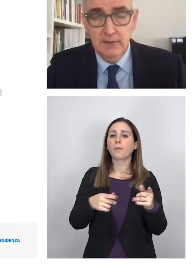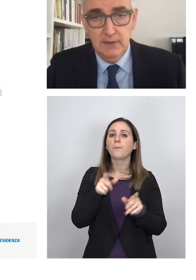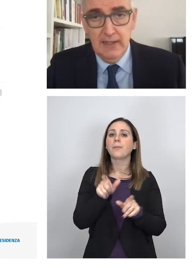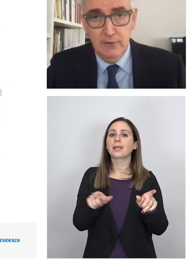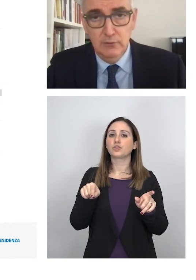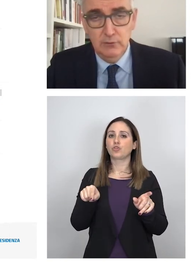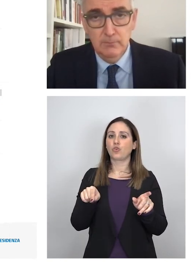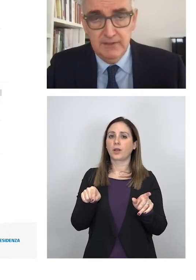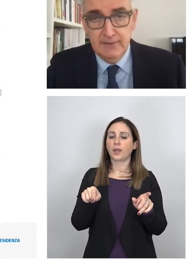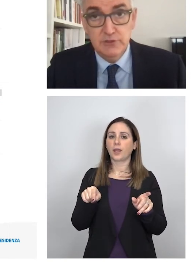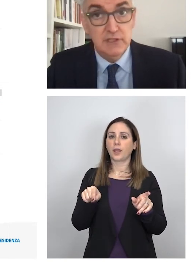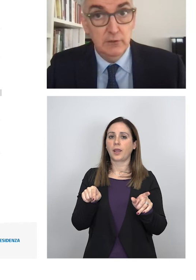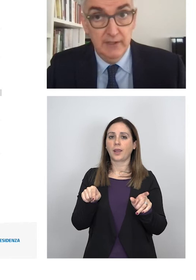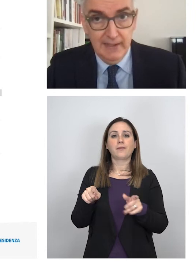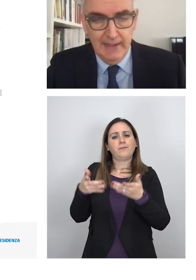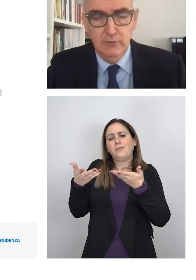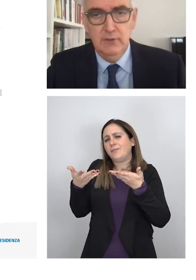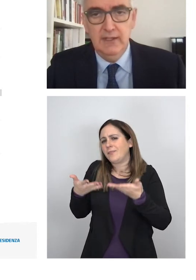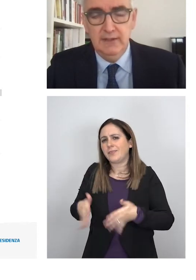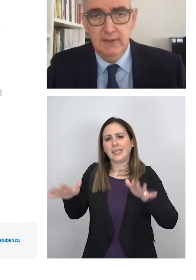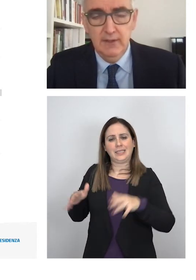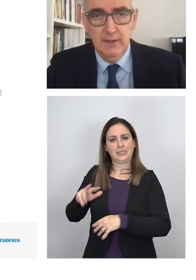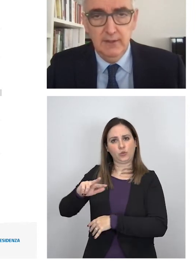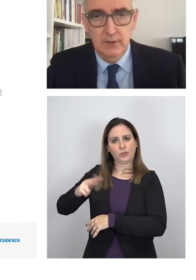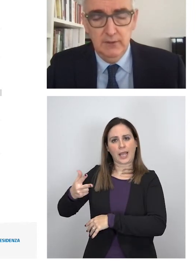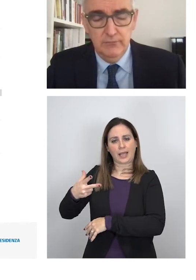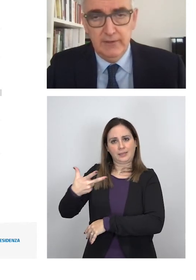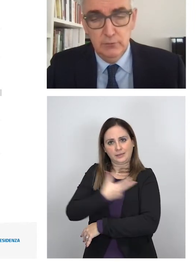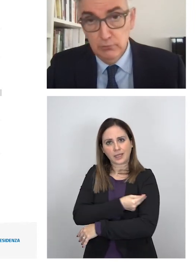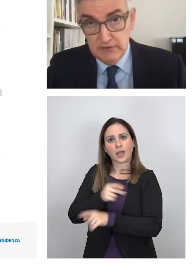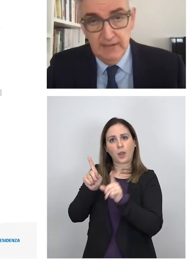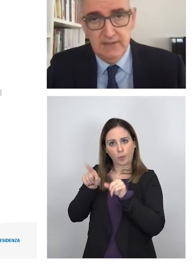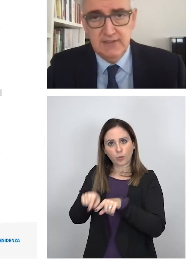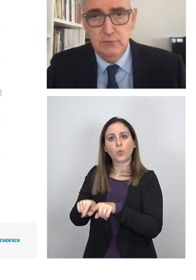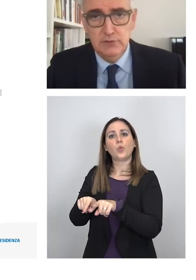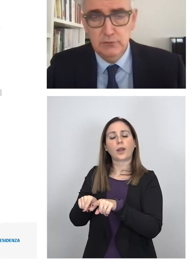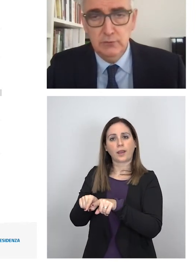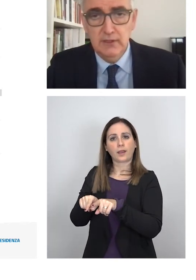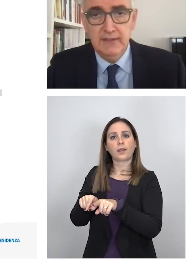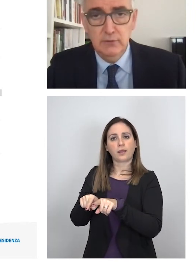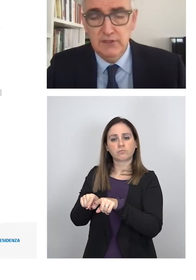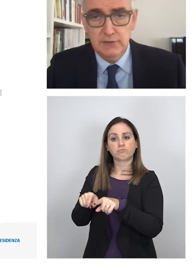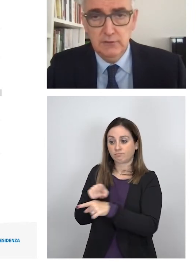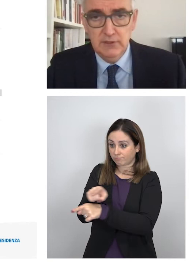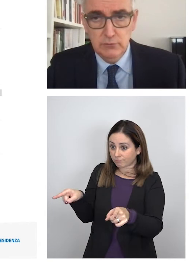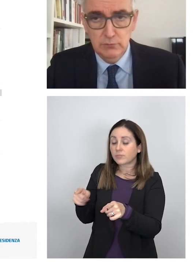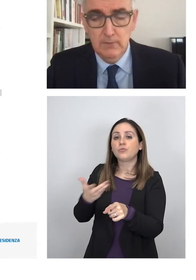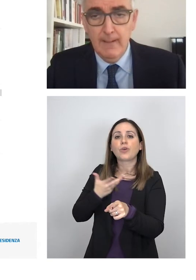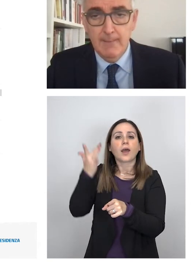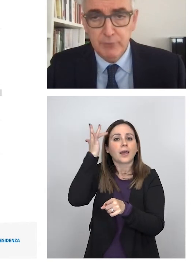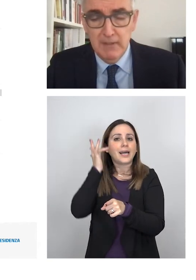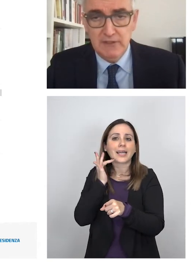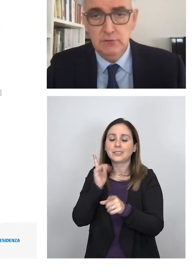che hanno completato il ciclo e hanno anche fatto il booster la terza dose sono quelle che hanno il rischio in